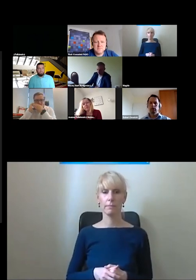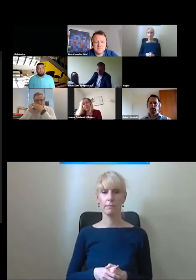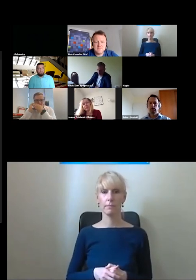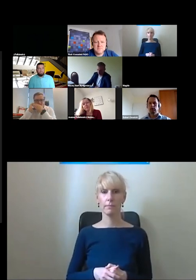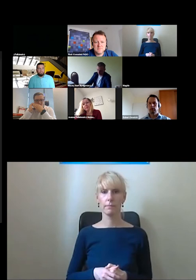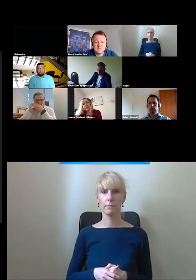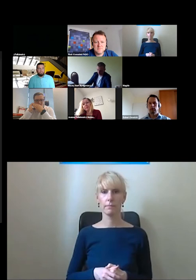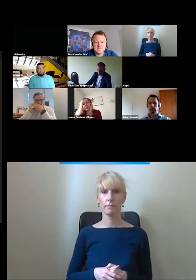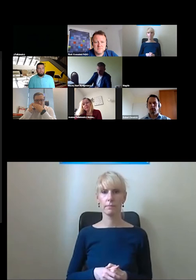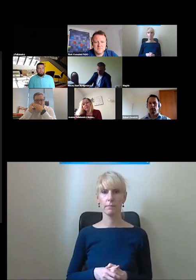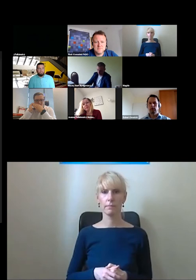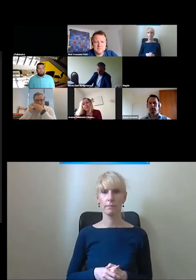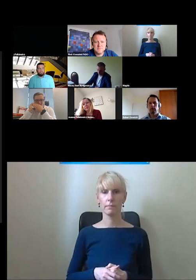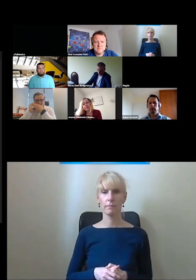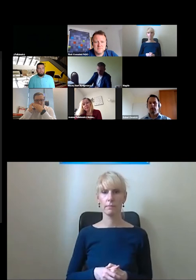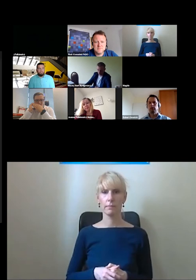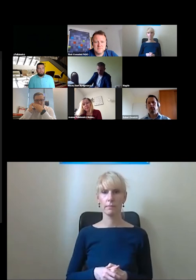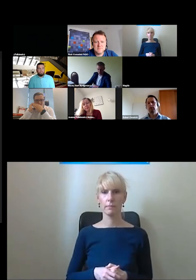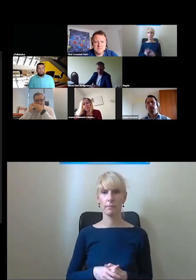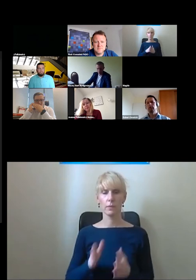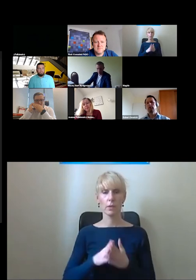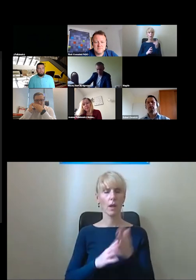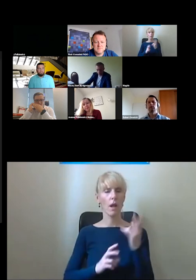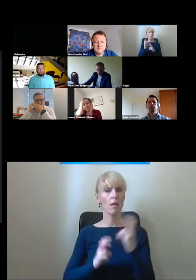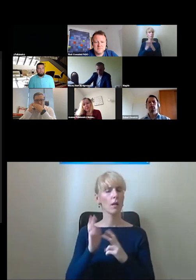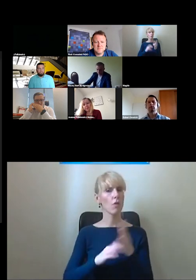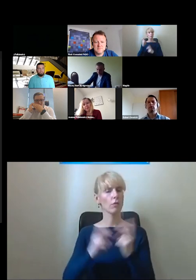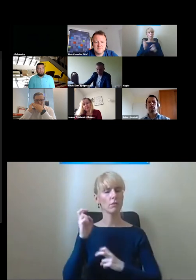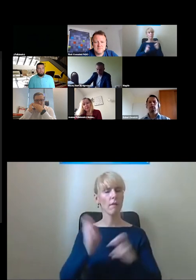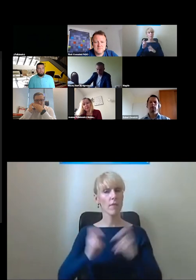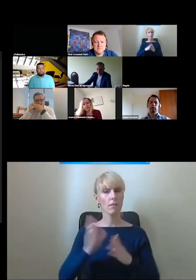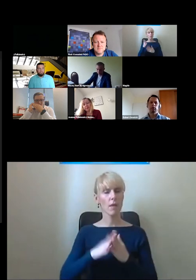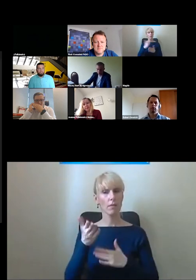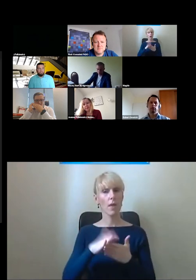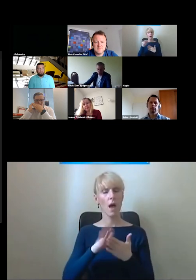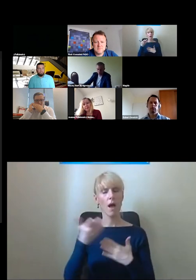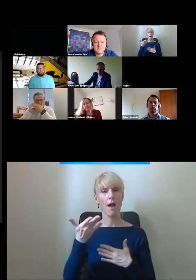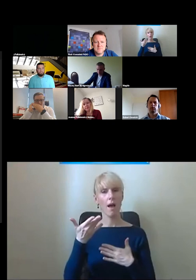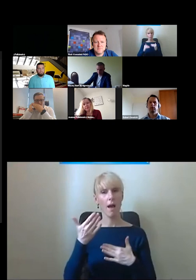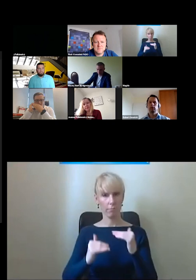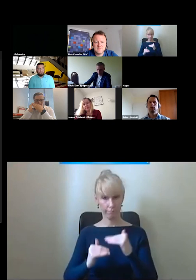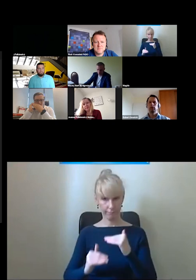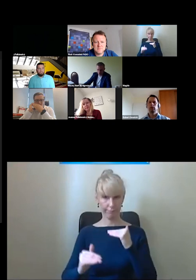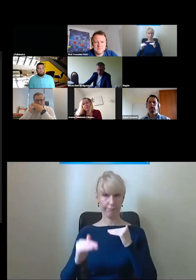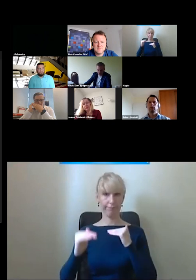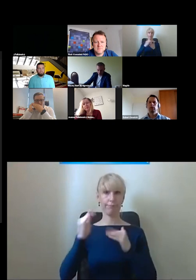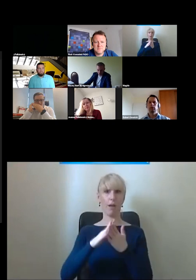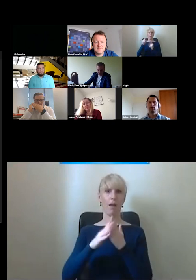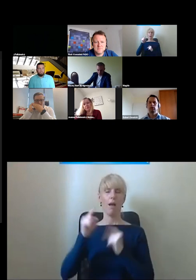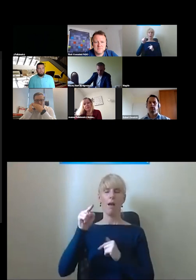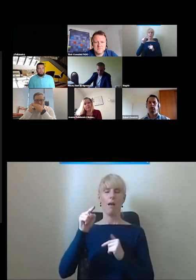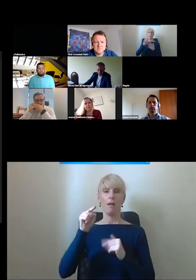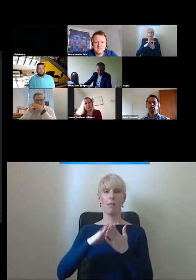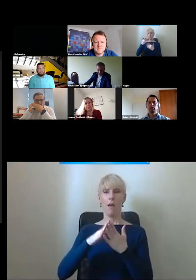pojawiać to jest winda na fabrycznym szklana akurat chyba nawet